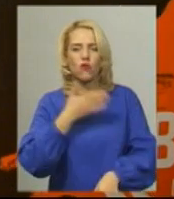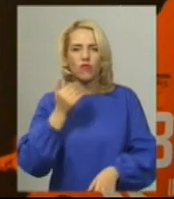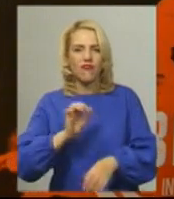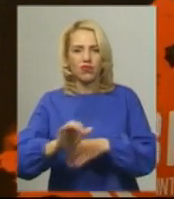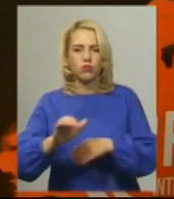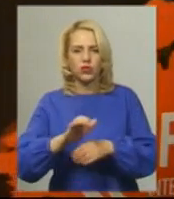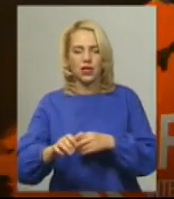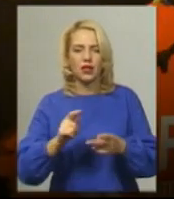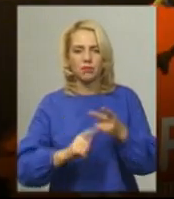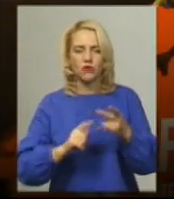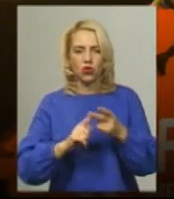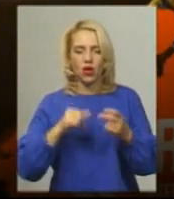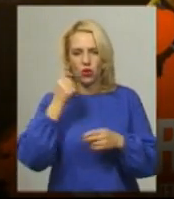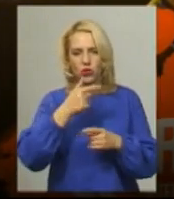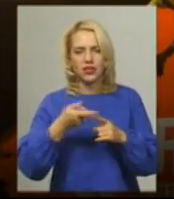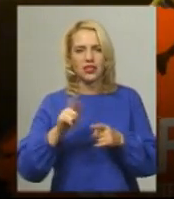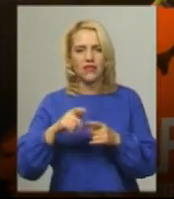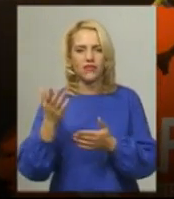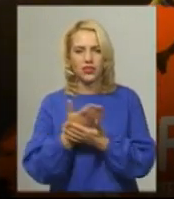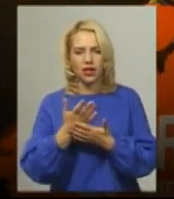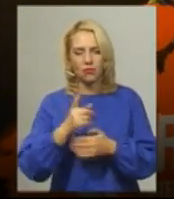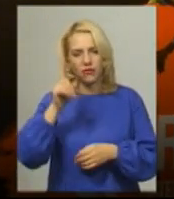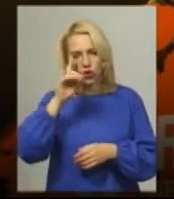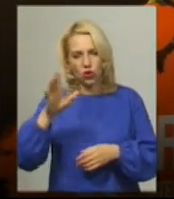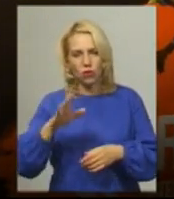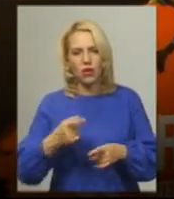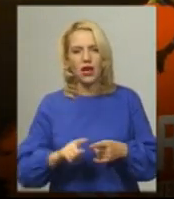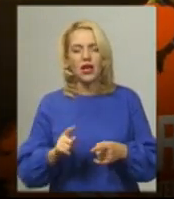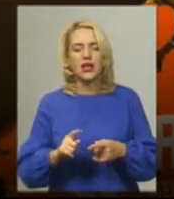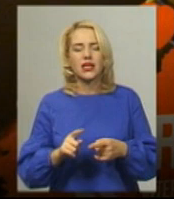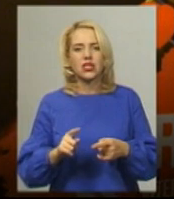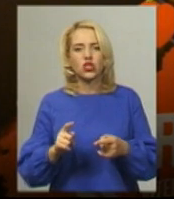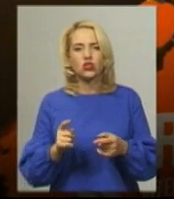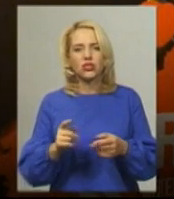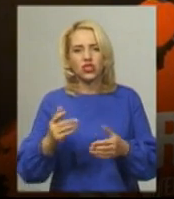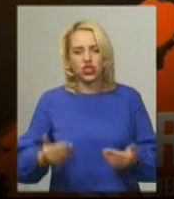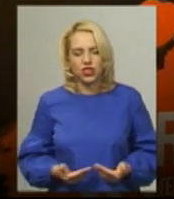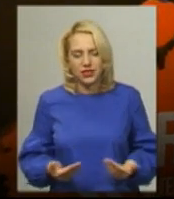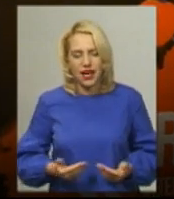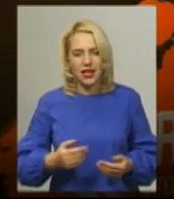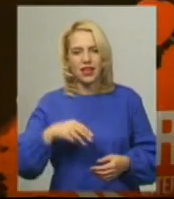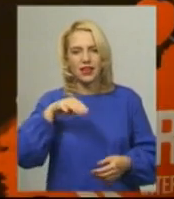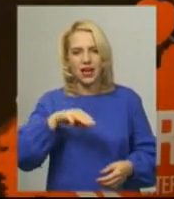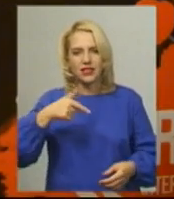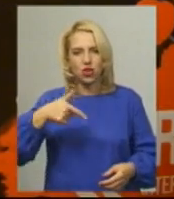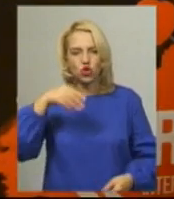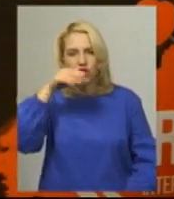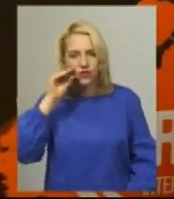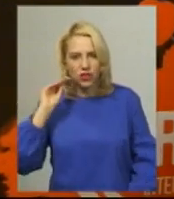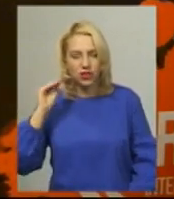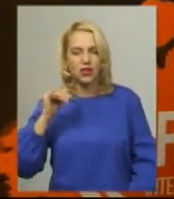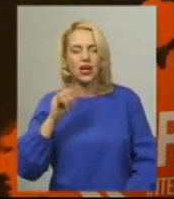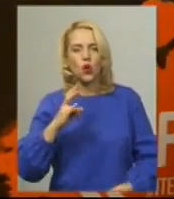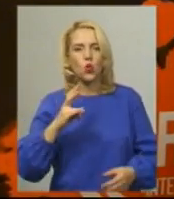називається «Тарас повернення». Це невідома сторінка з життя Тараса Григоровича. Він оповідає про невідому сторінку з життя Тараса Григоровича. На